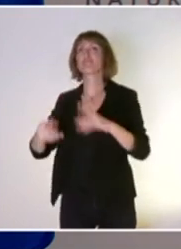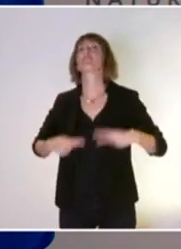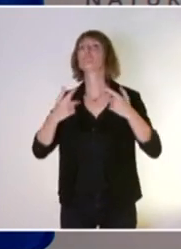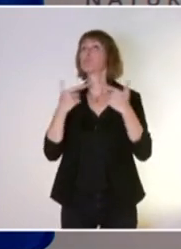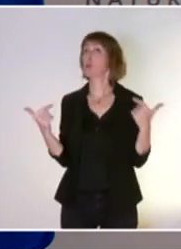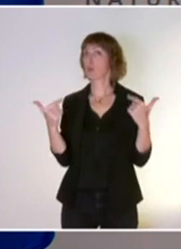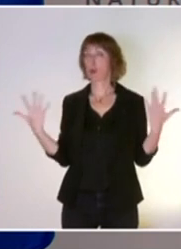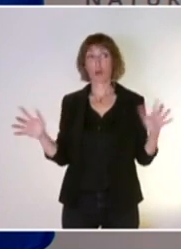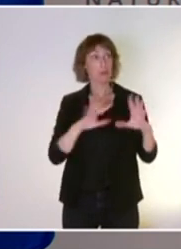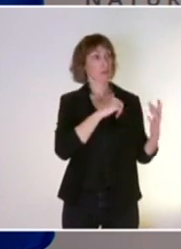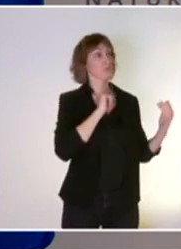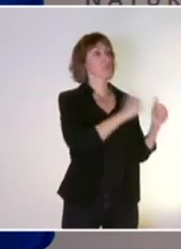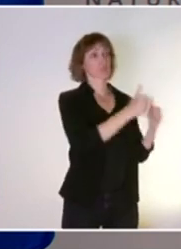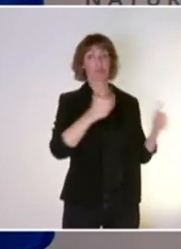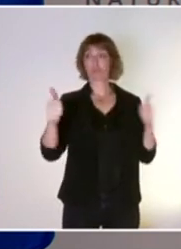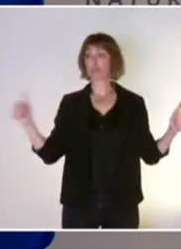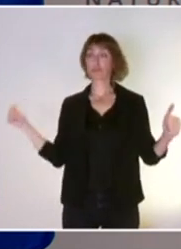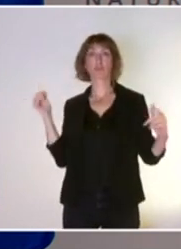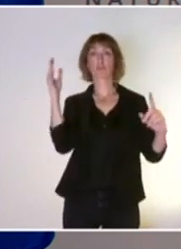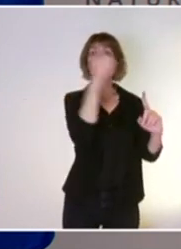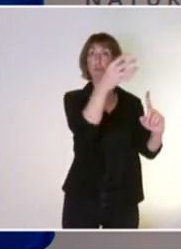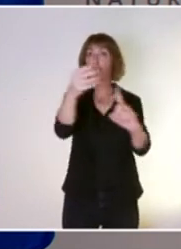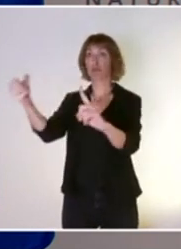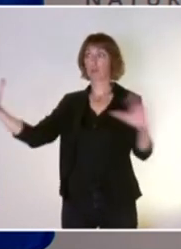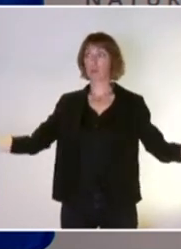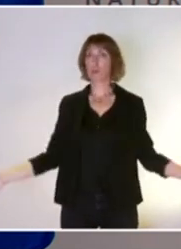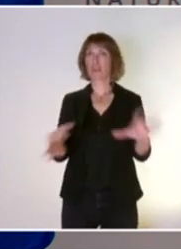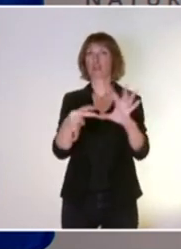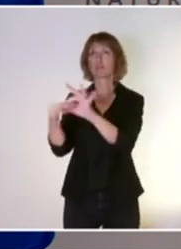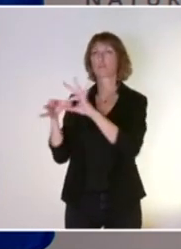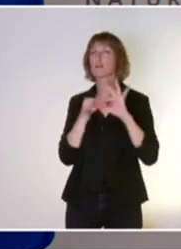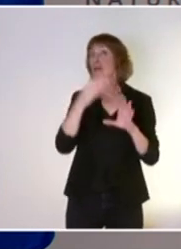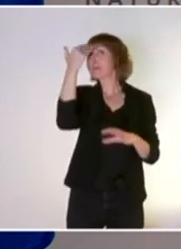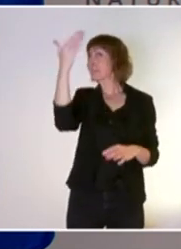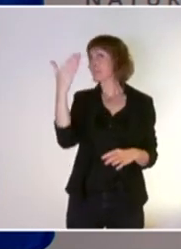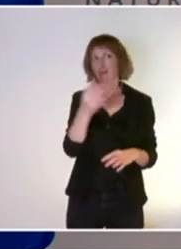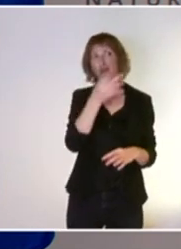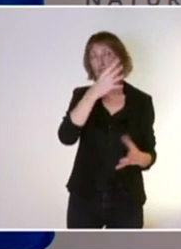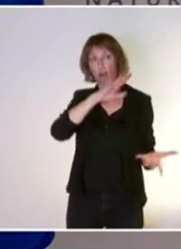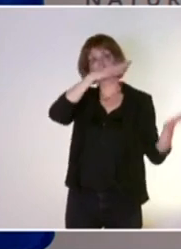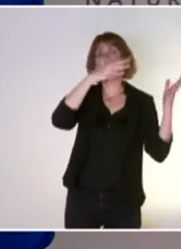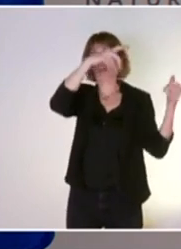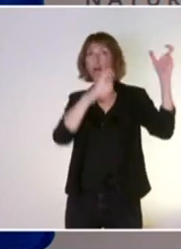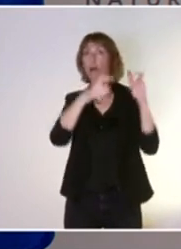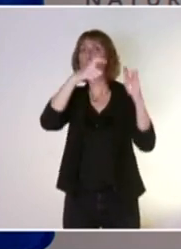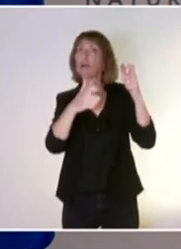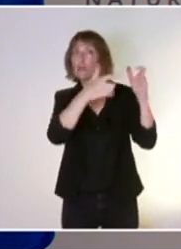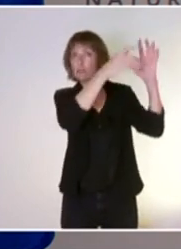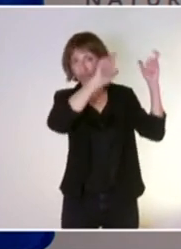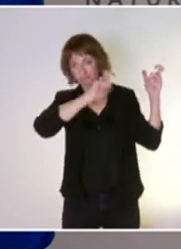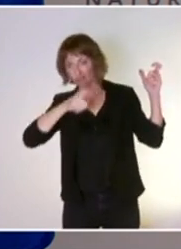réconcilier ces enjeux aussi parce qu'on sait que le climat, le dérèglement climatique, impacte fortement la biodiversité. Et dans le même temps,